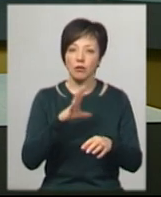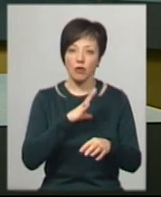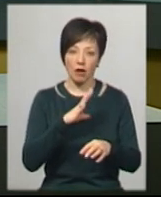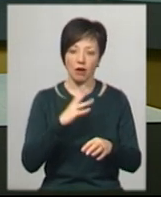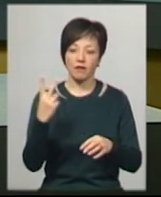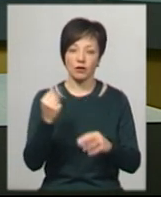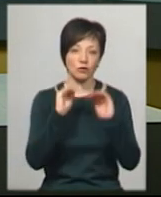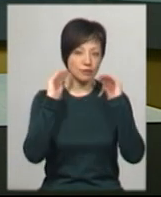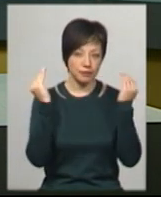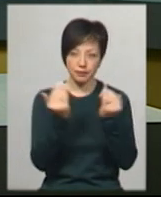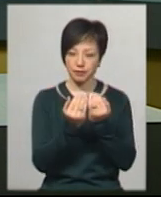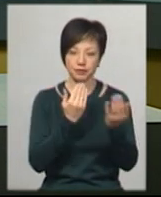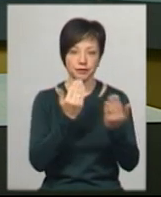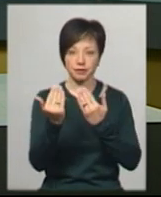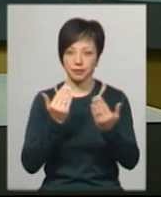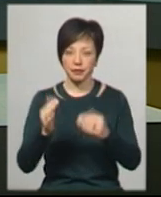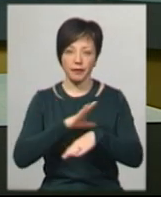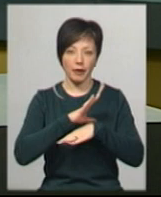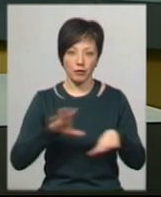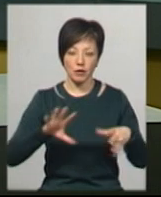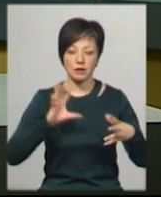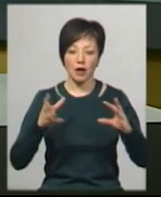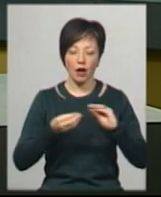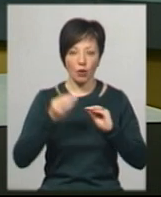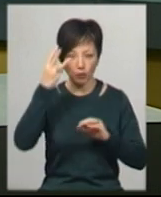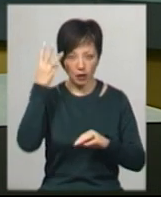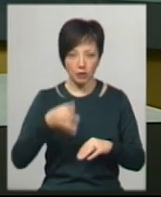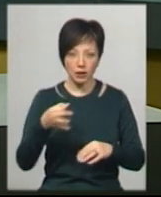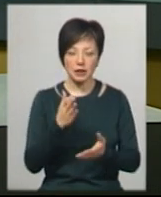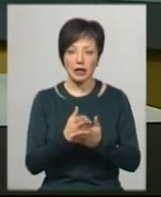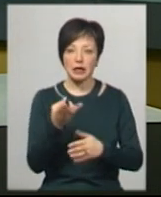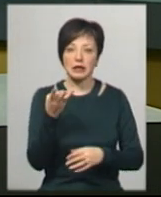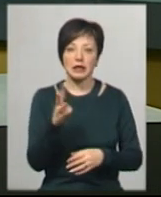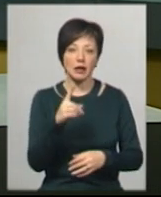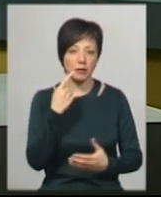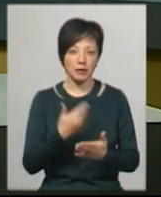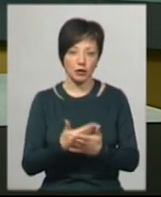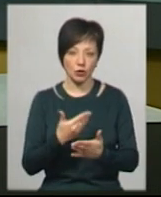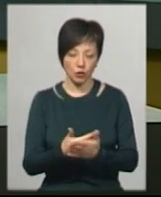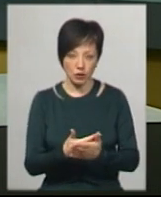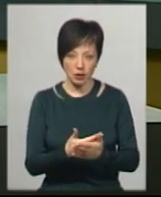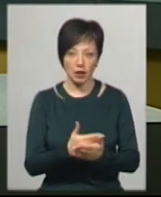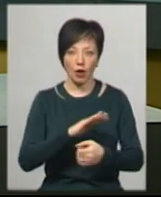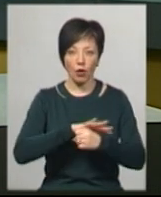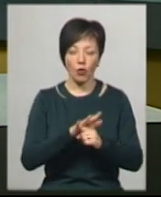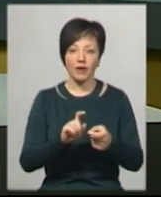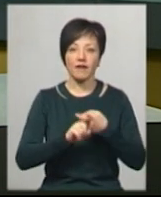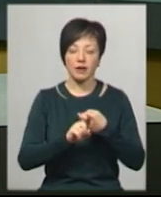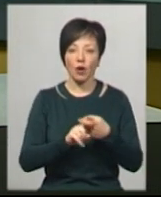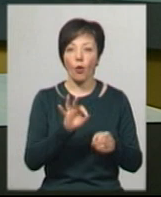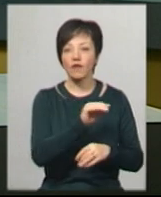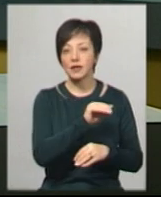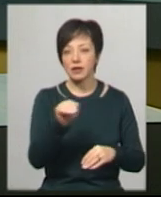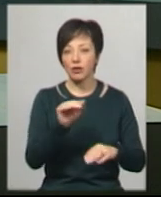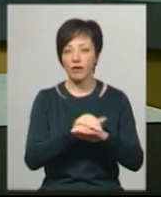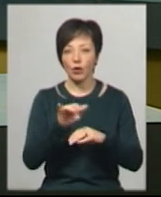самоізоляції і ні з ким не контактувала. Загалом на Хмельниччині є три підозри на COVID-19. Офіційно виявлених хворих на COVID